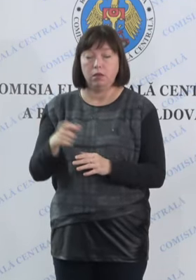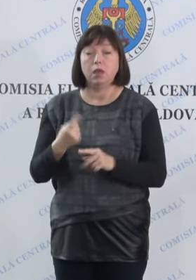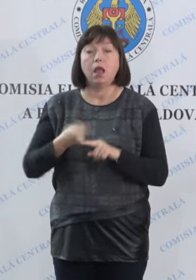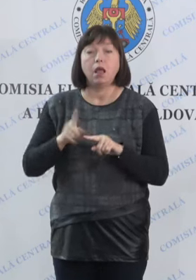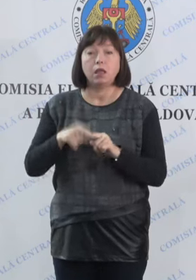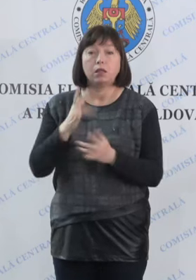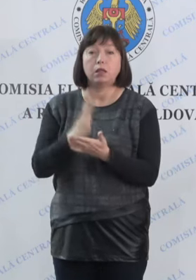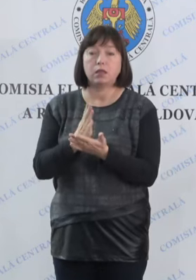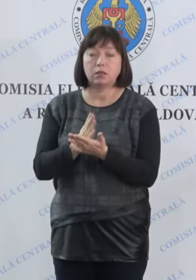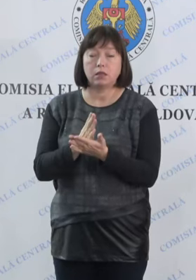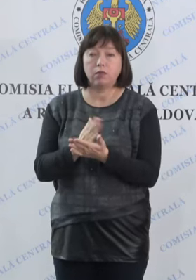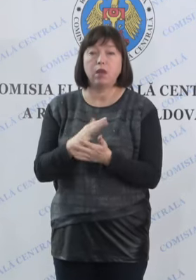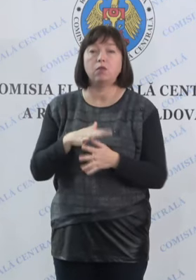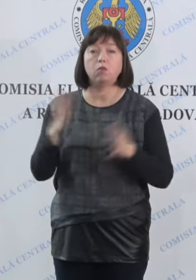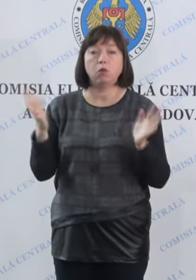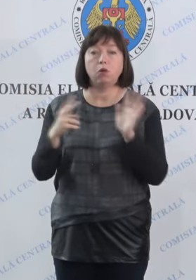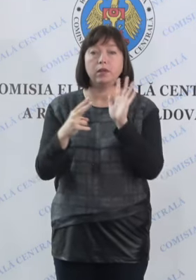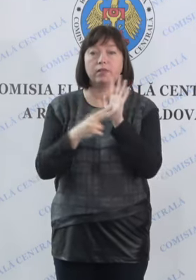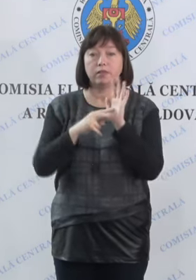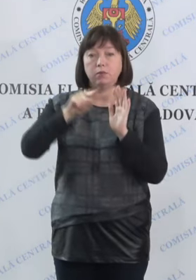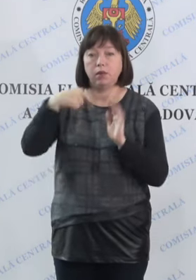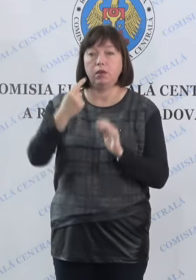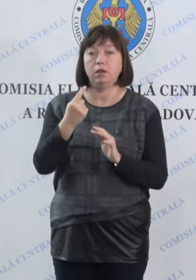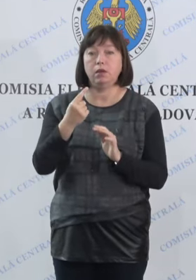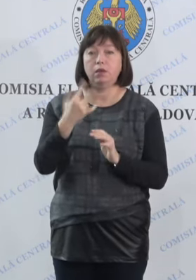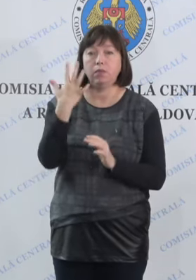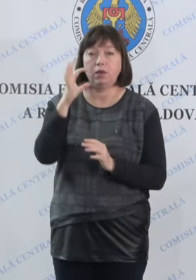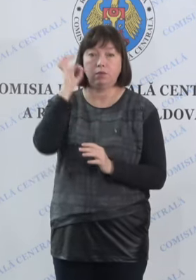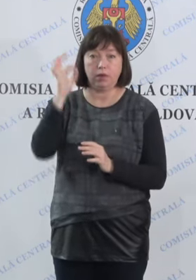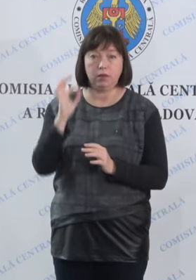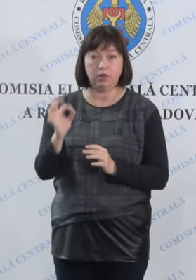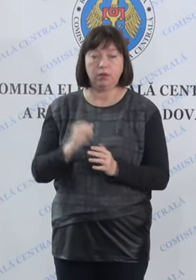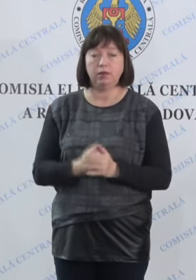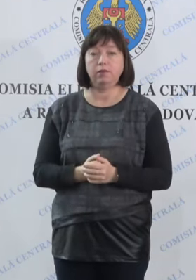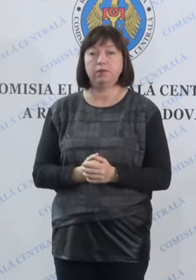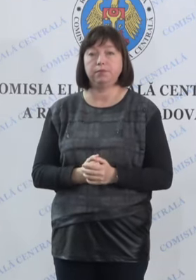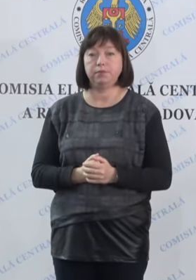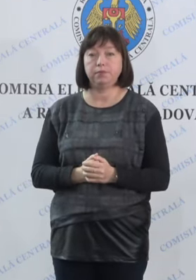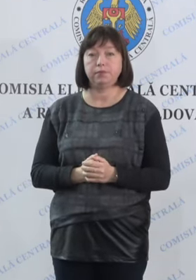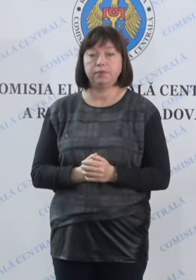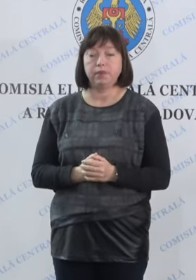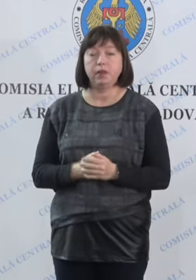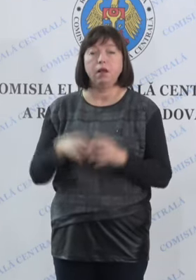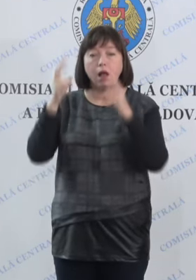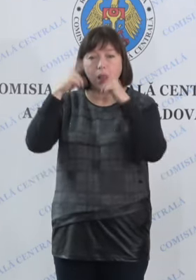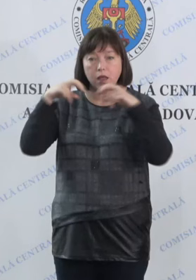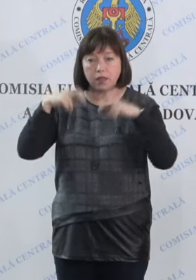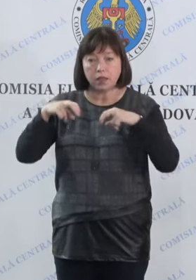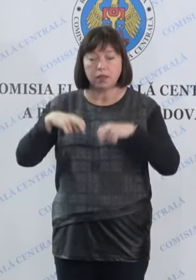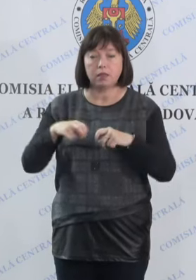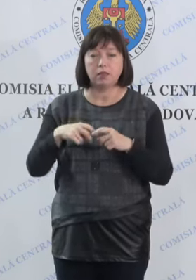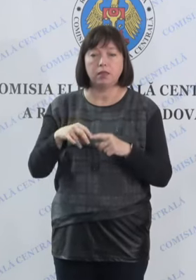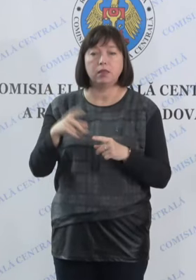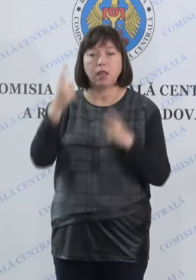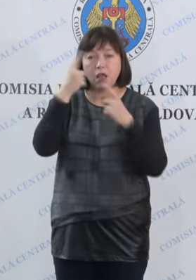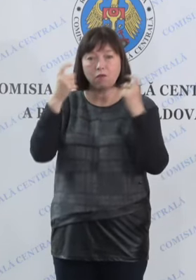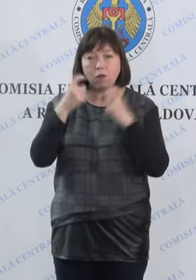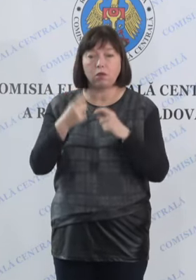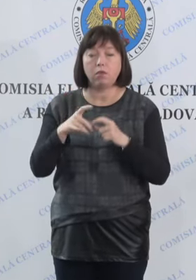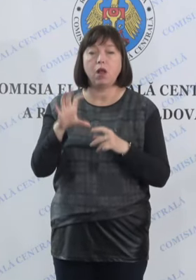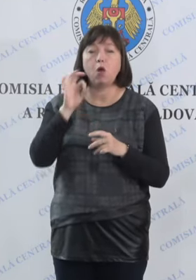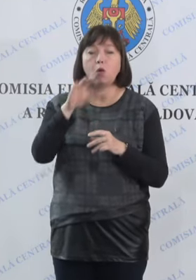reprezintă peste 7,5%. Analizând datele de la scrutinul